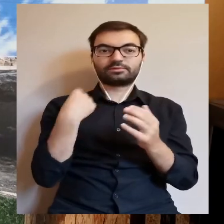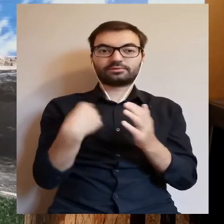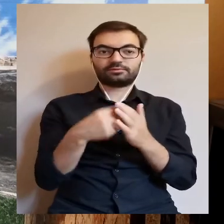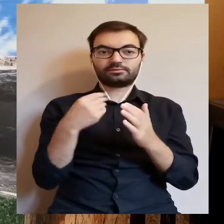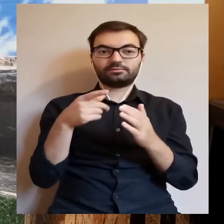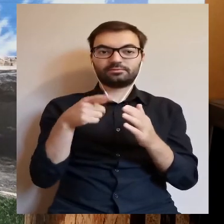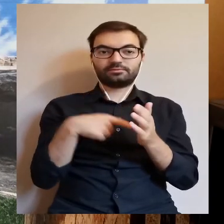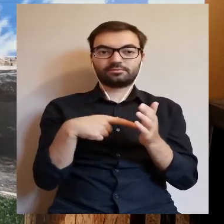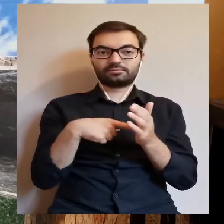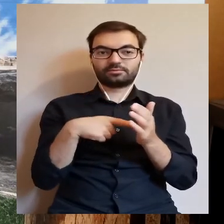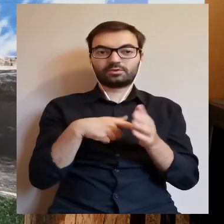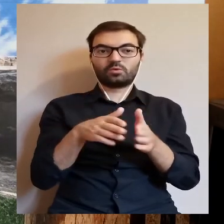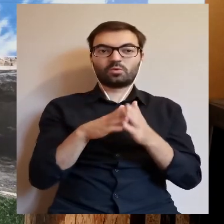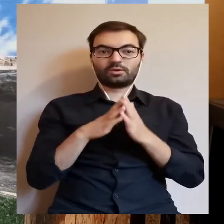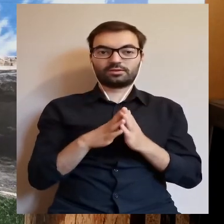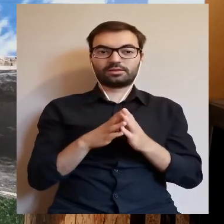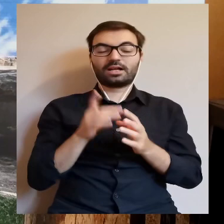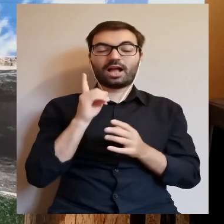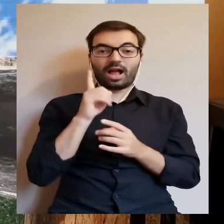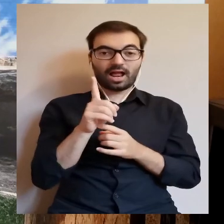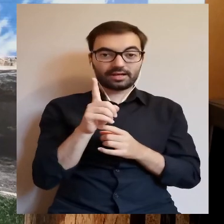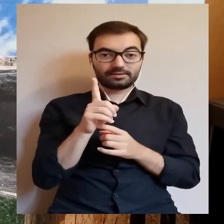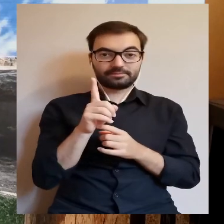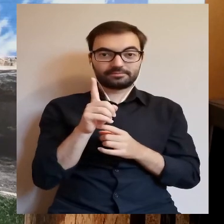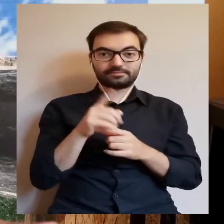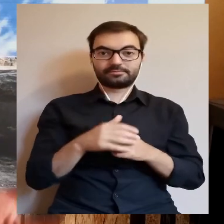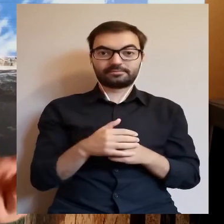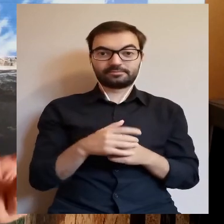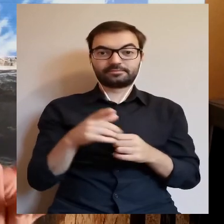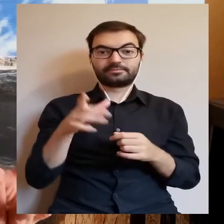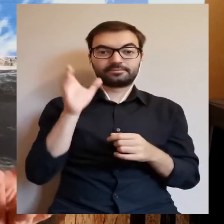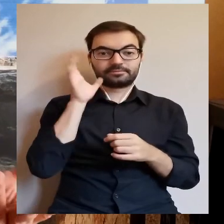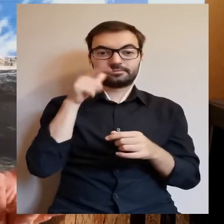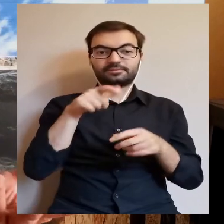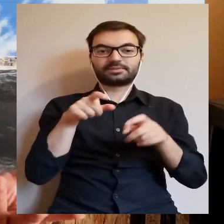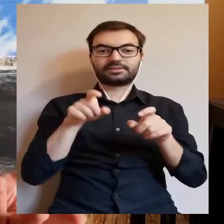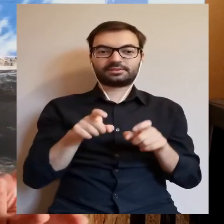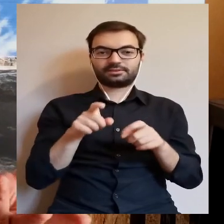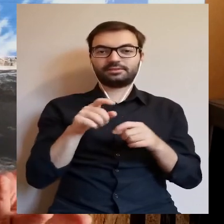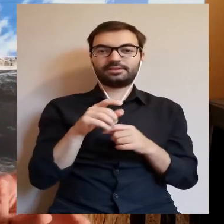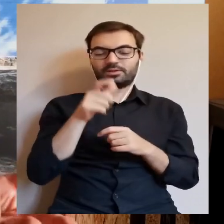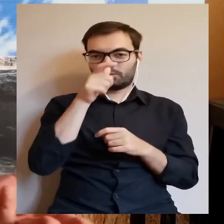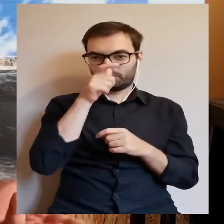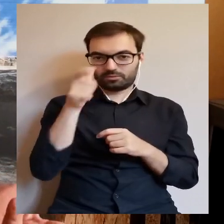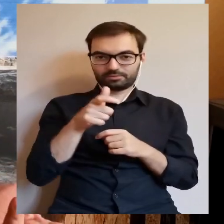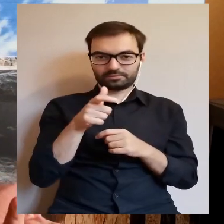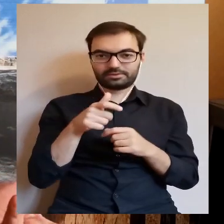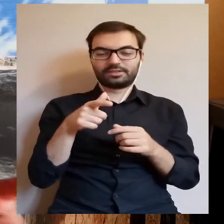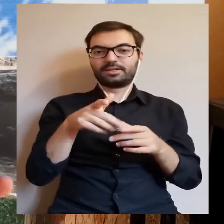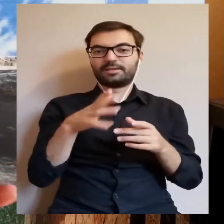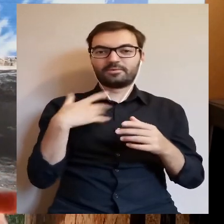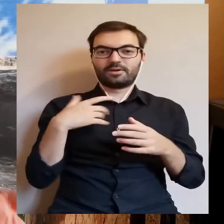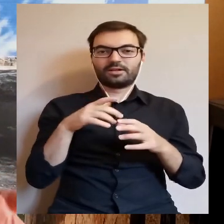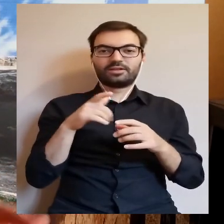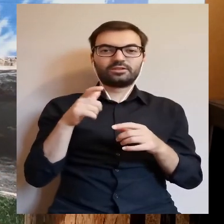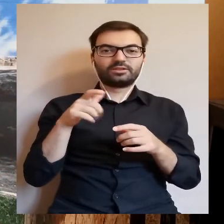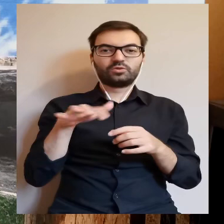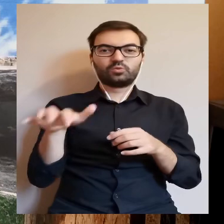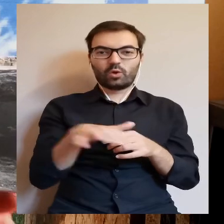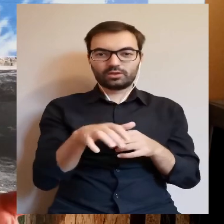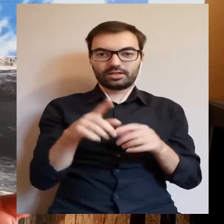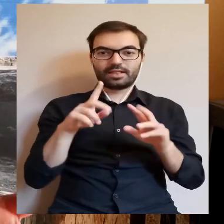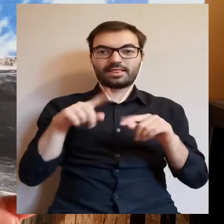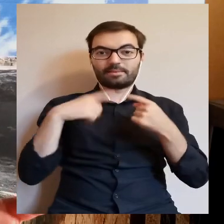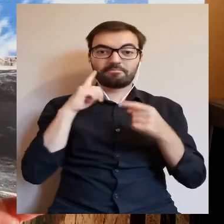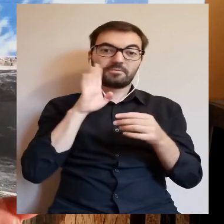tego, kto ten skarb miałby tam ukryć, ale sądząc po tym, że siedzieli tam grasanci, czyli rozbójnicy, którzy napadali na